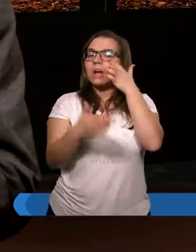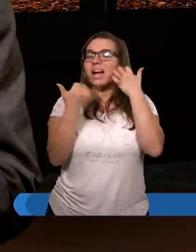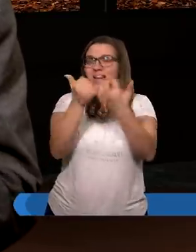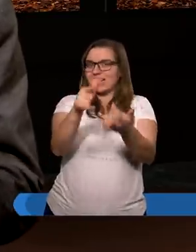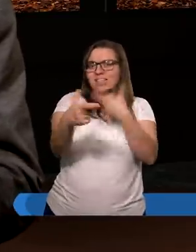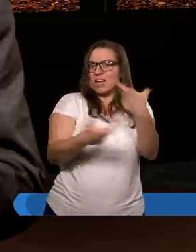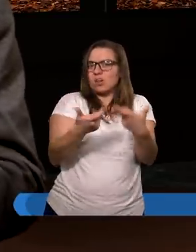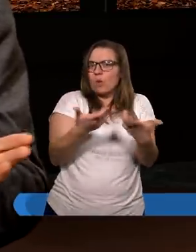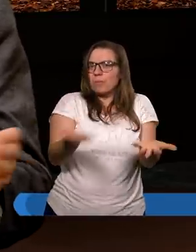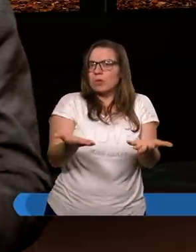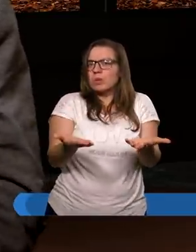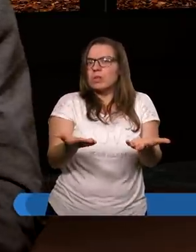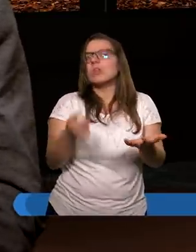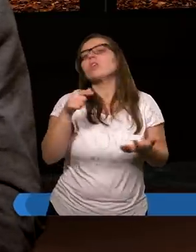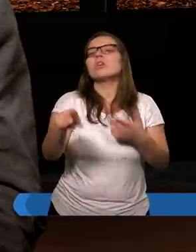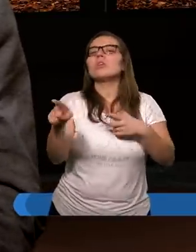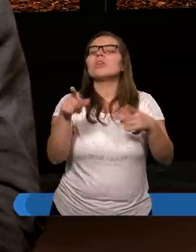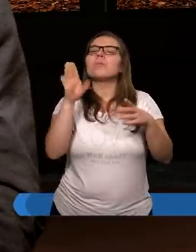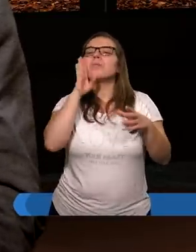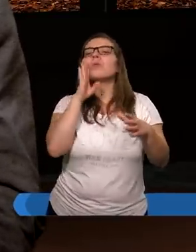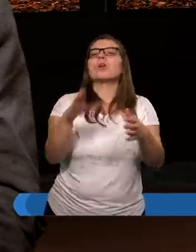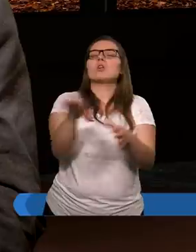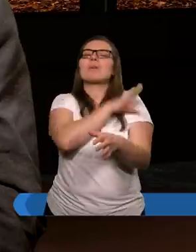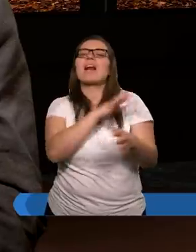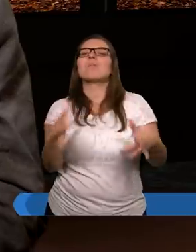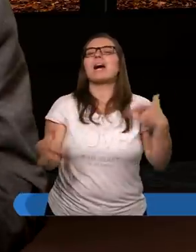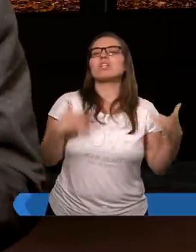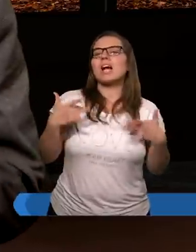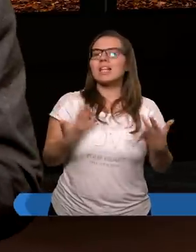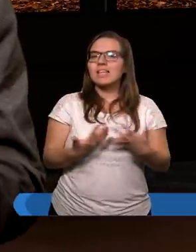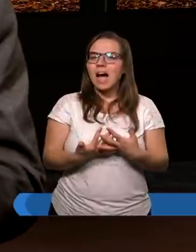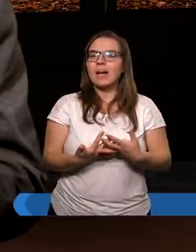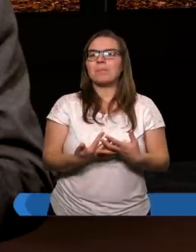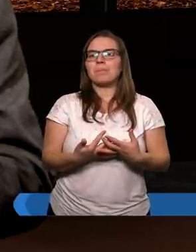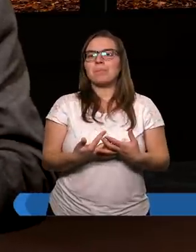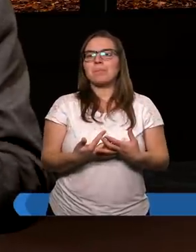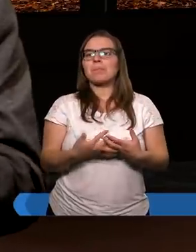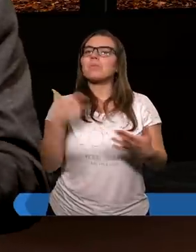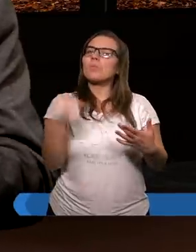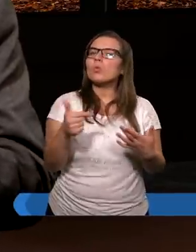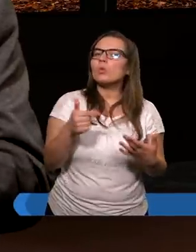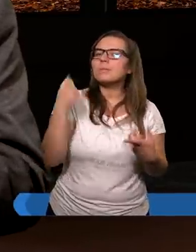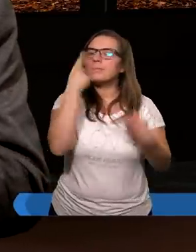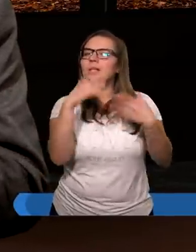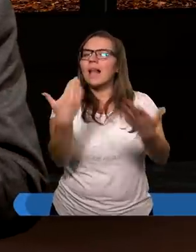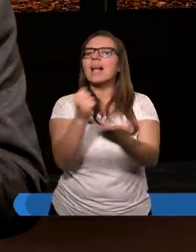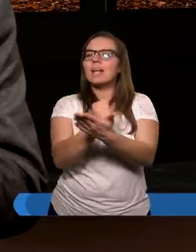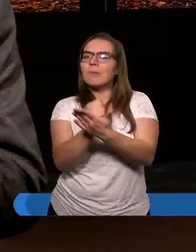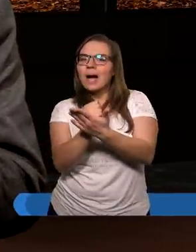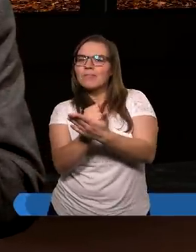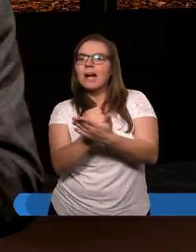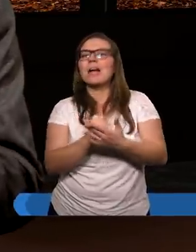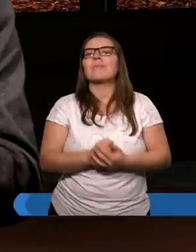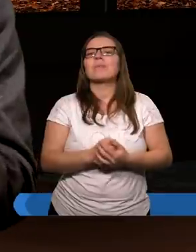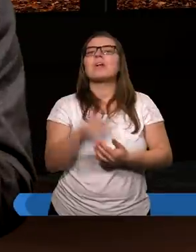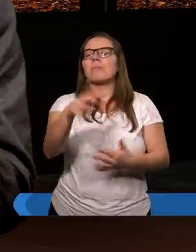tego nie zrobił, to bardzo często ginął śmiercią męczeńską. Także tutaj musimy sobie zdać z tego sprawę, że